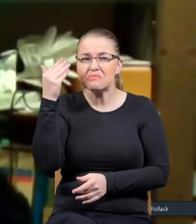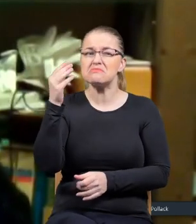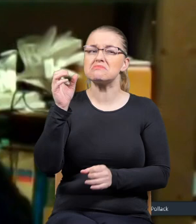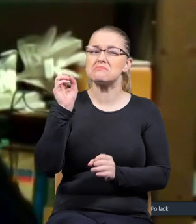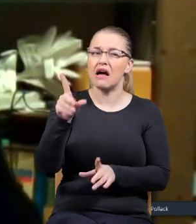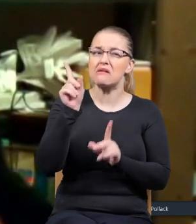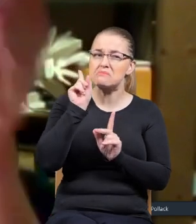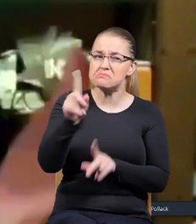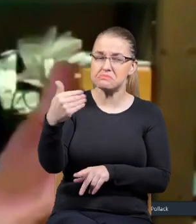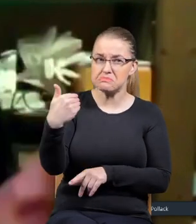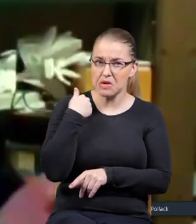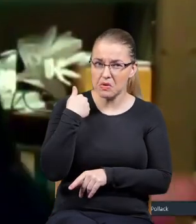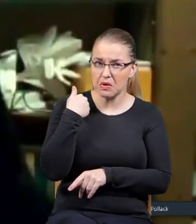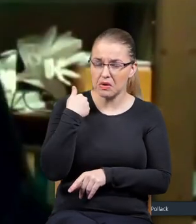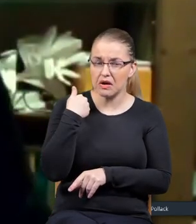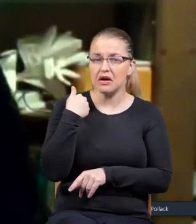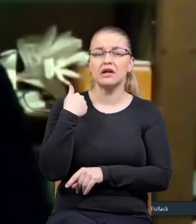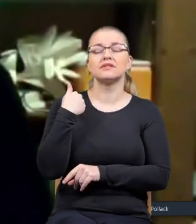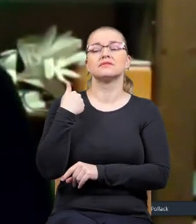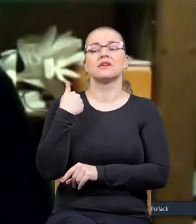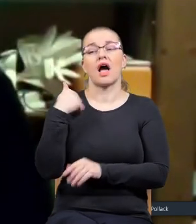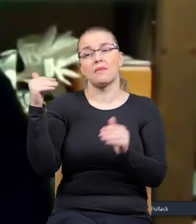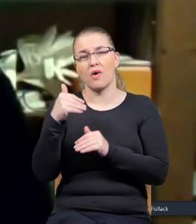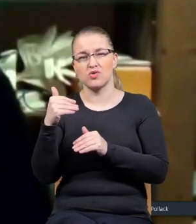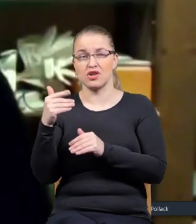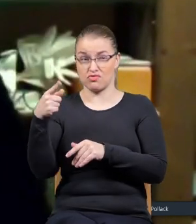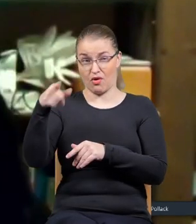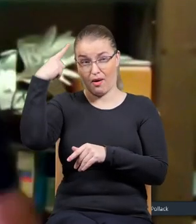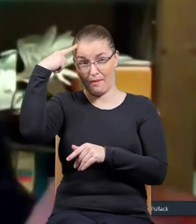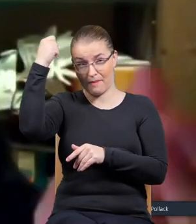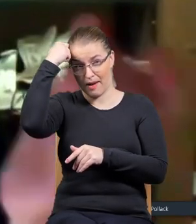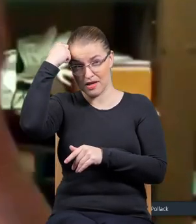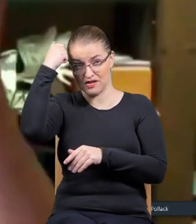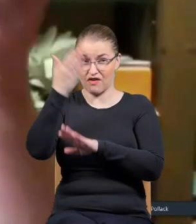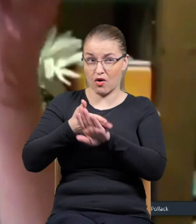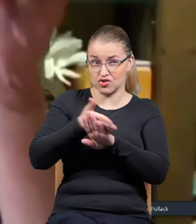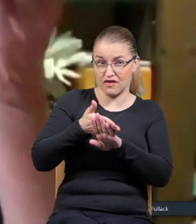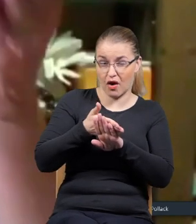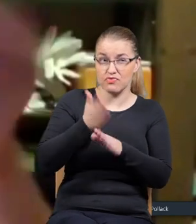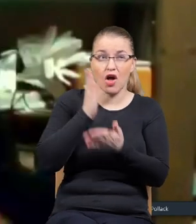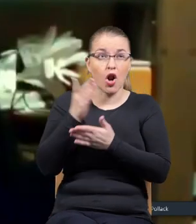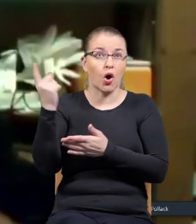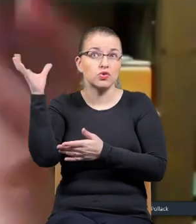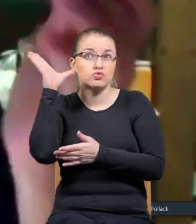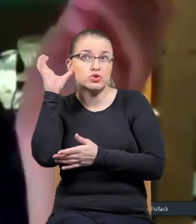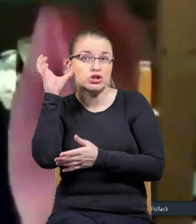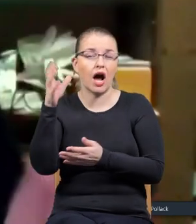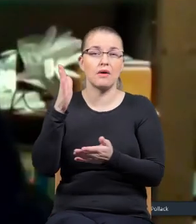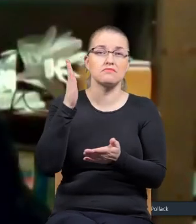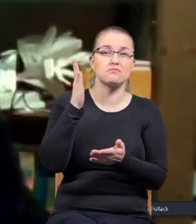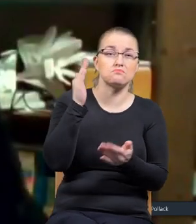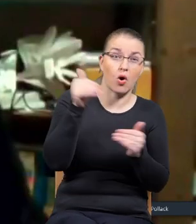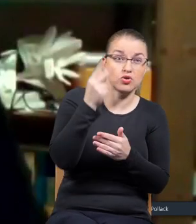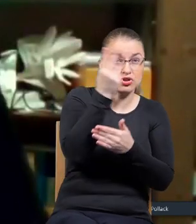odbyło, czy to jest jakaś pamięć właśnie fałszywa. Tylko tak słyszałem, może tak może